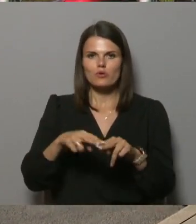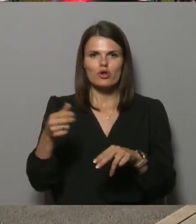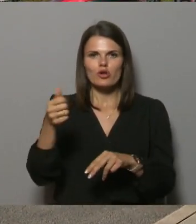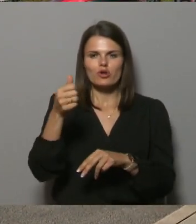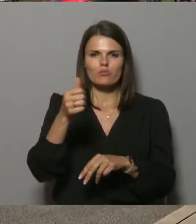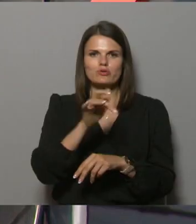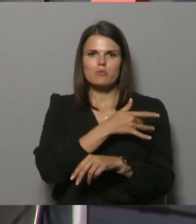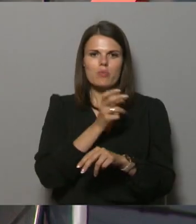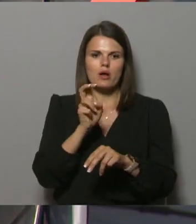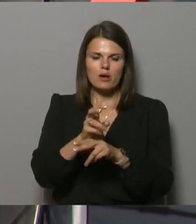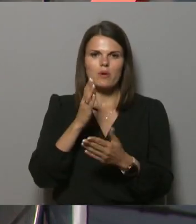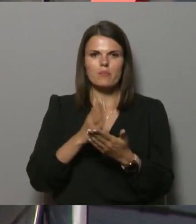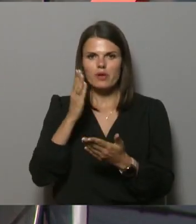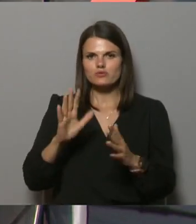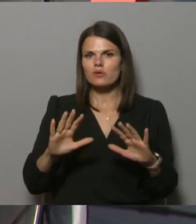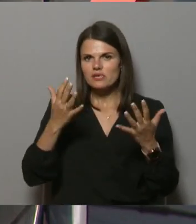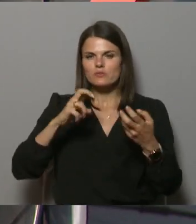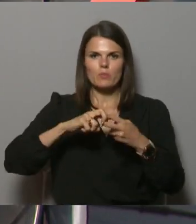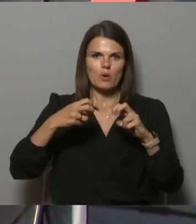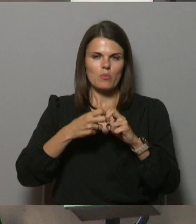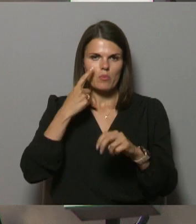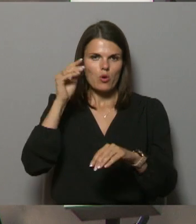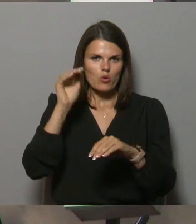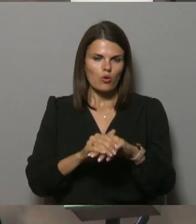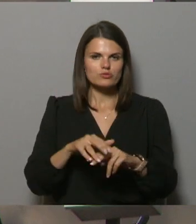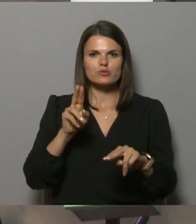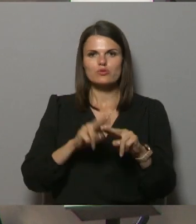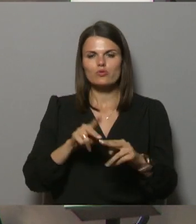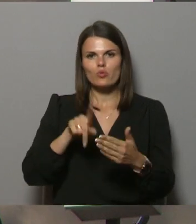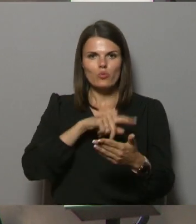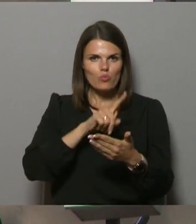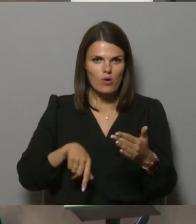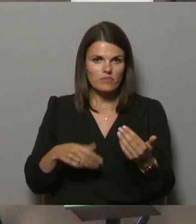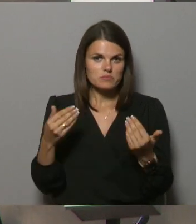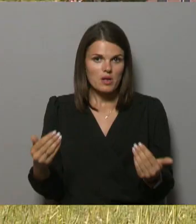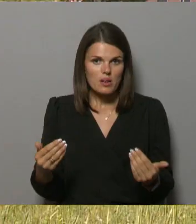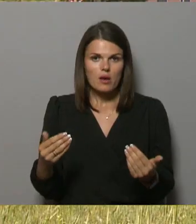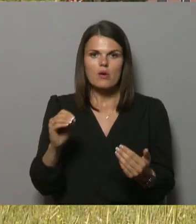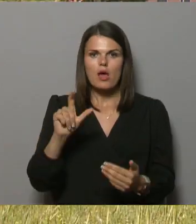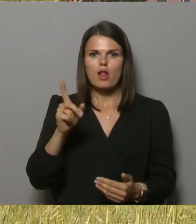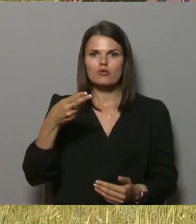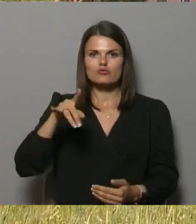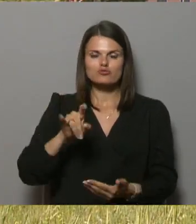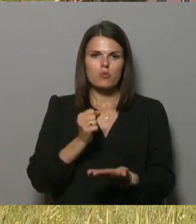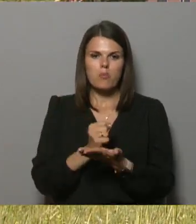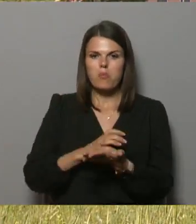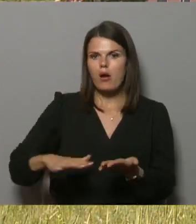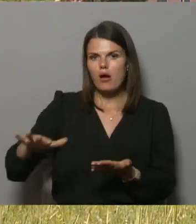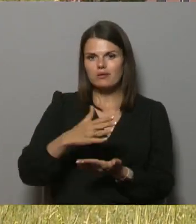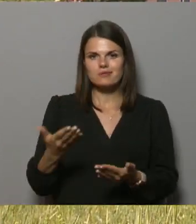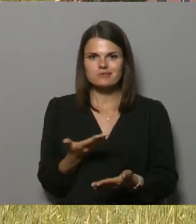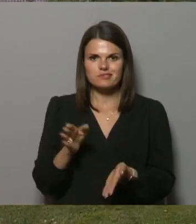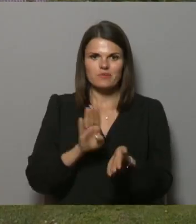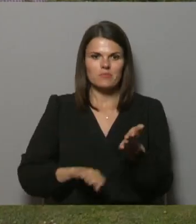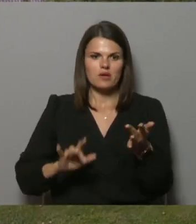servisa aģentiem beidzot izdosies problēmu konstatēt un arī novērst, jo pat laban elgšņu pagasta apsērdē dzīve